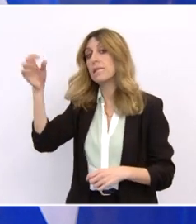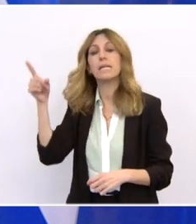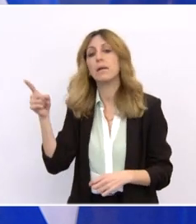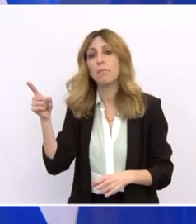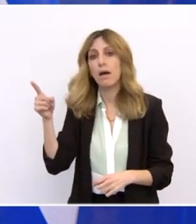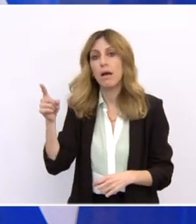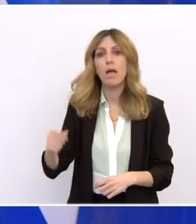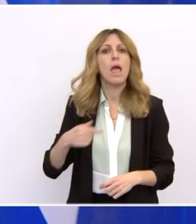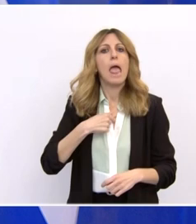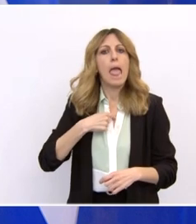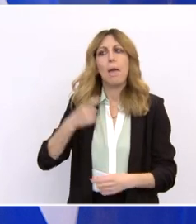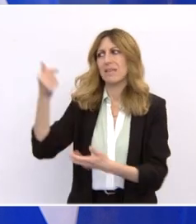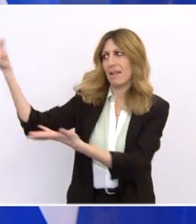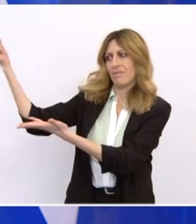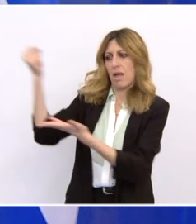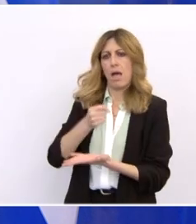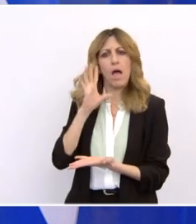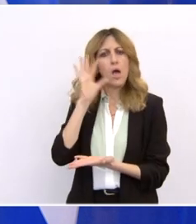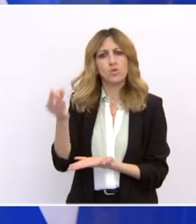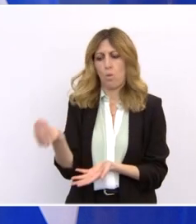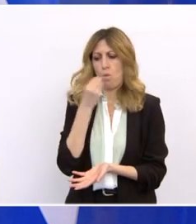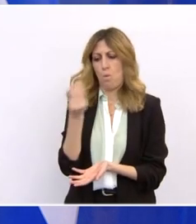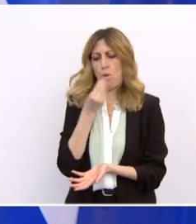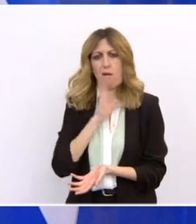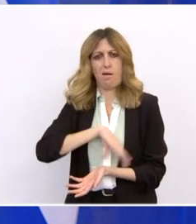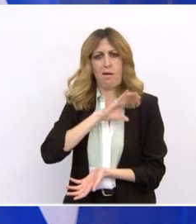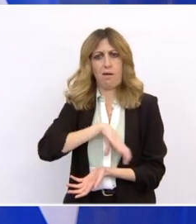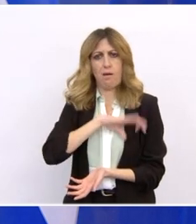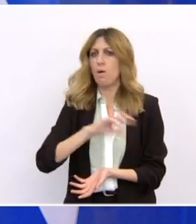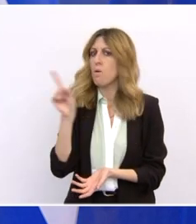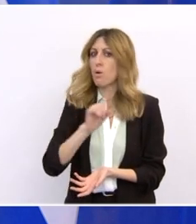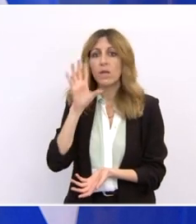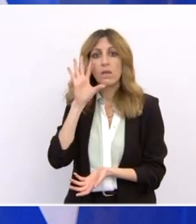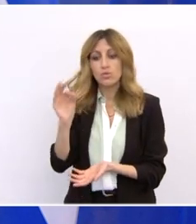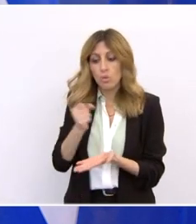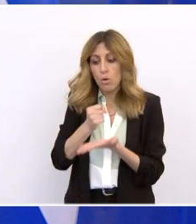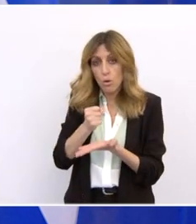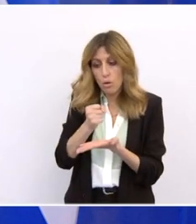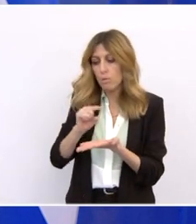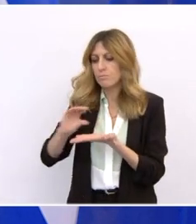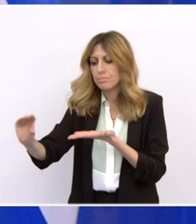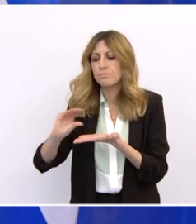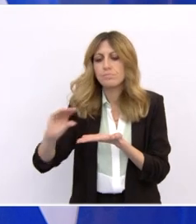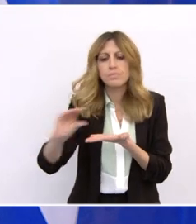δαπανίσουμε αλλά για να τα επενδύσουμε και αυτό επαναλαμβάνω και σήμερα.